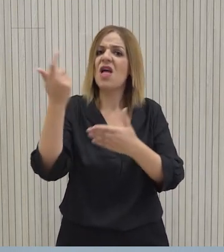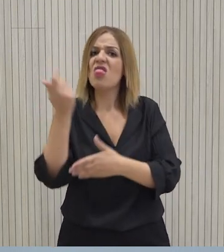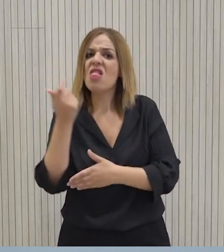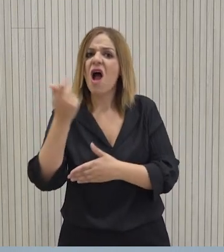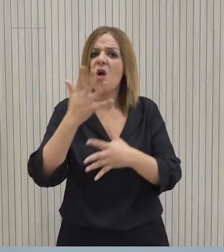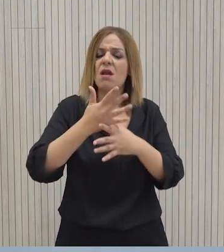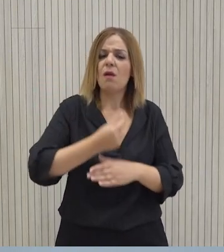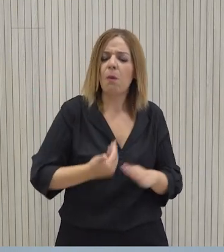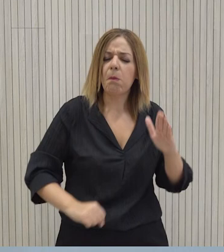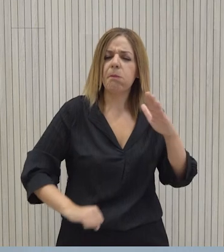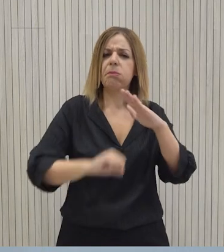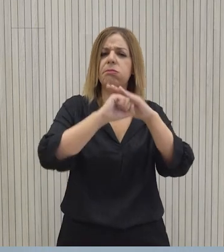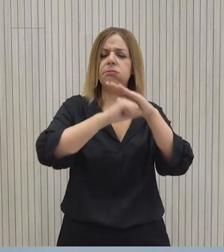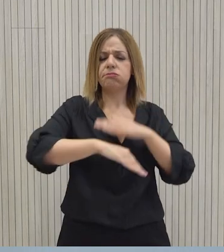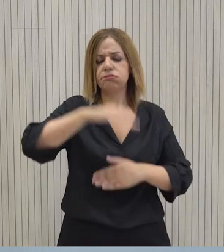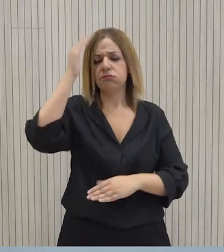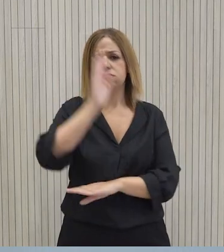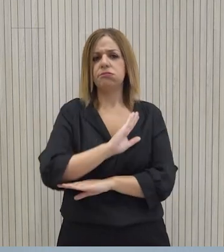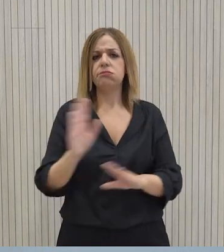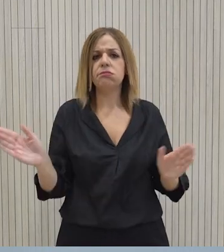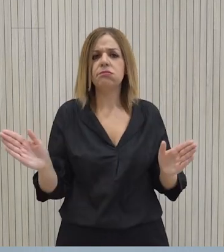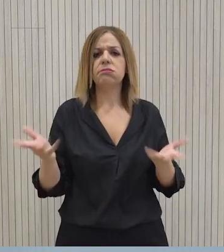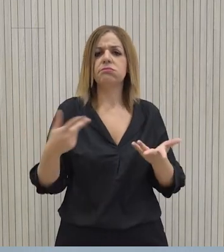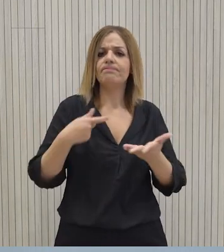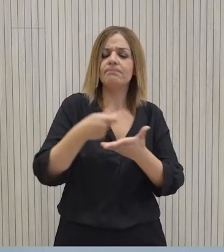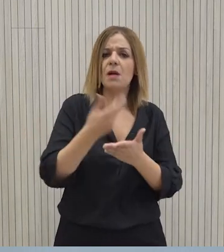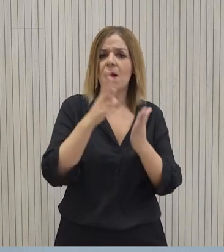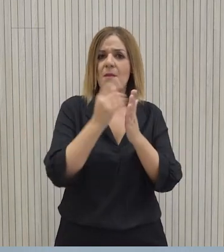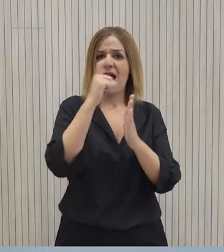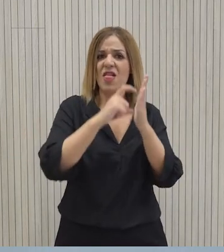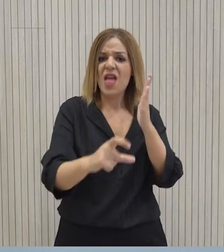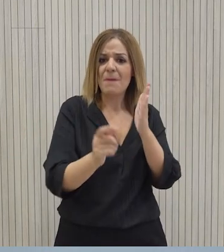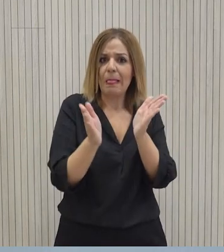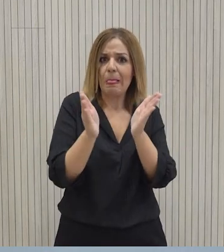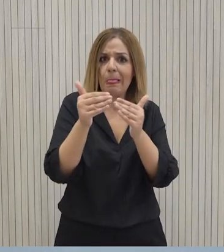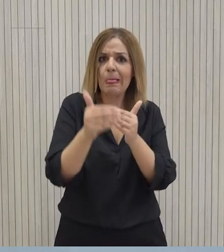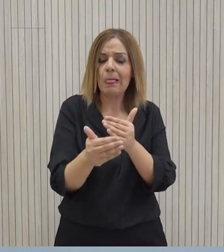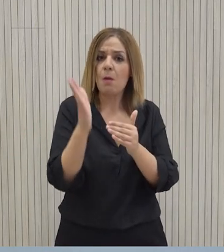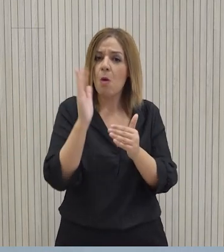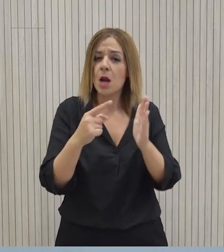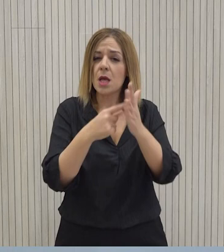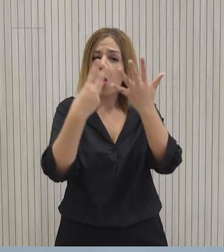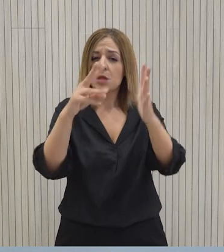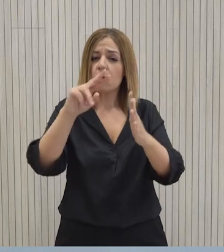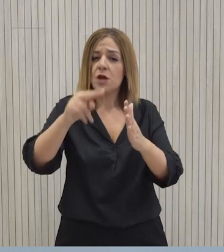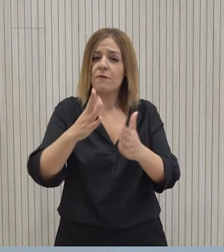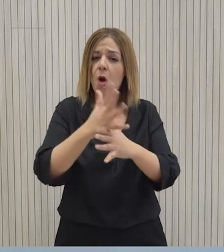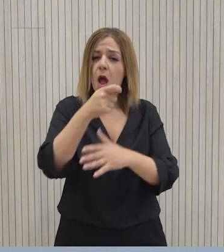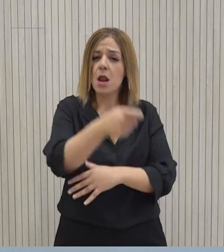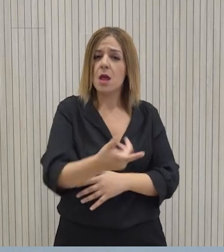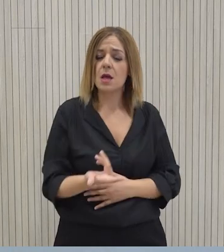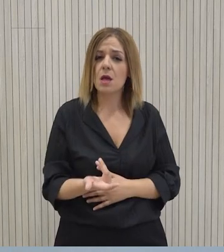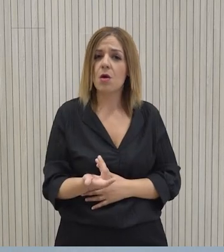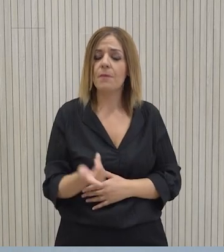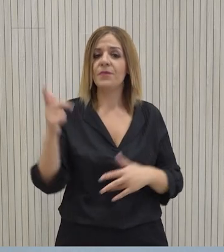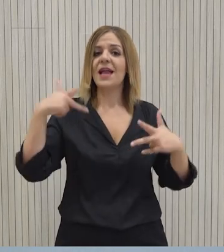νύχια να φτάνουν στα ύψη ένα διαλέσμα περίμετων και τελευταίο λιγό φτάνει μέχρι 1.800 ευρώ. Μα είναι